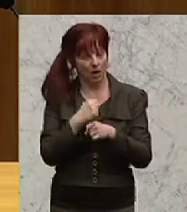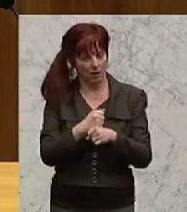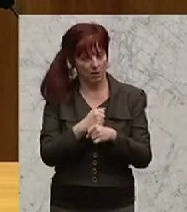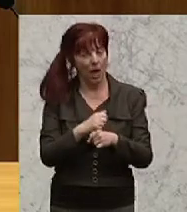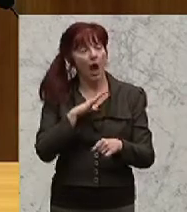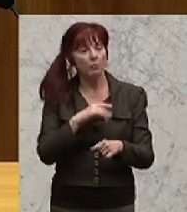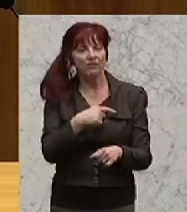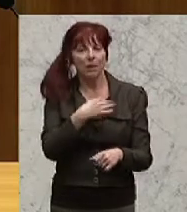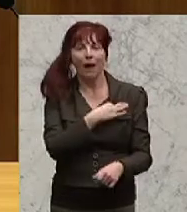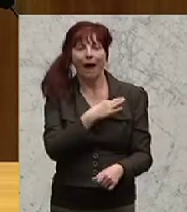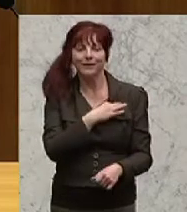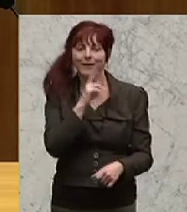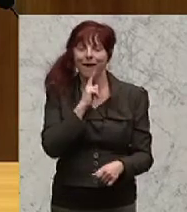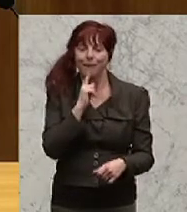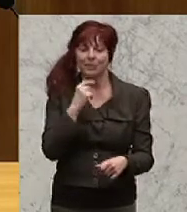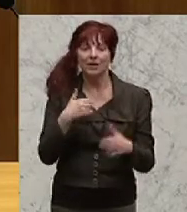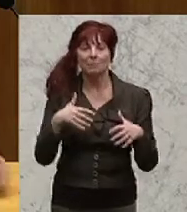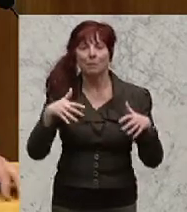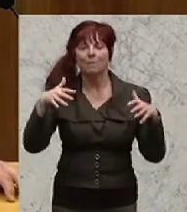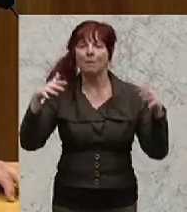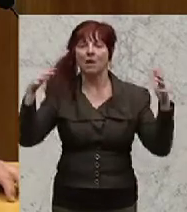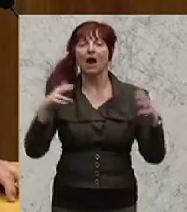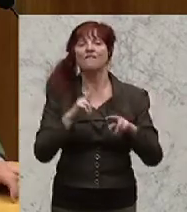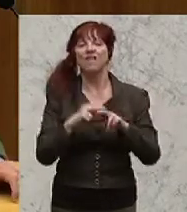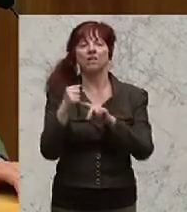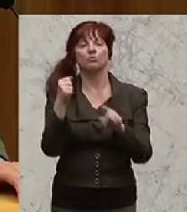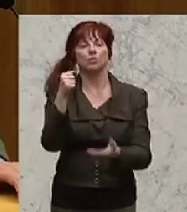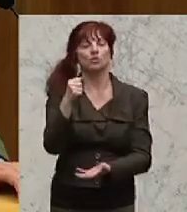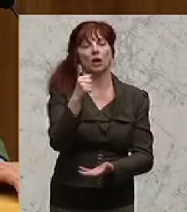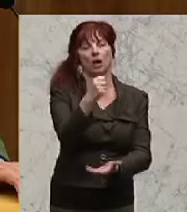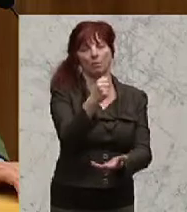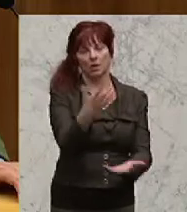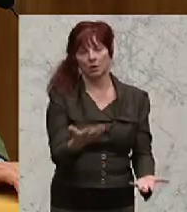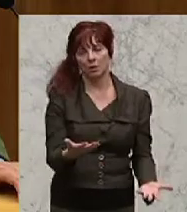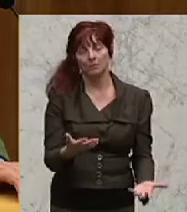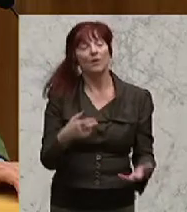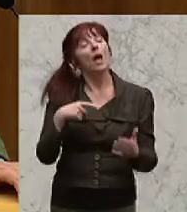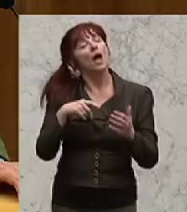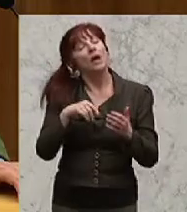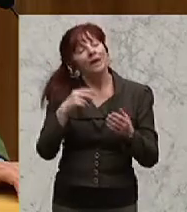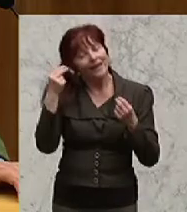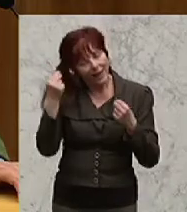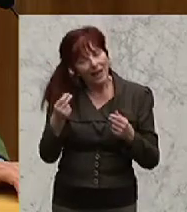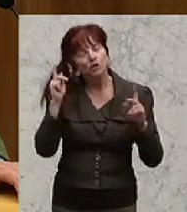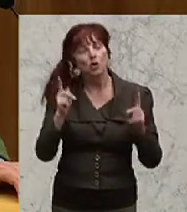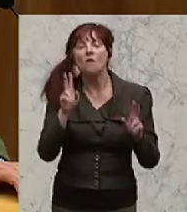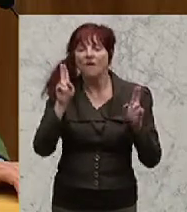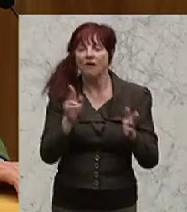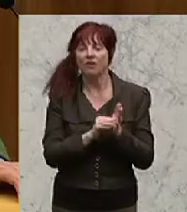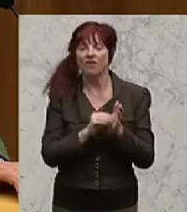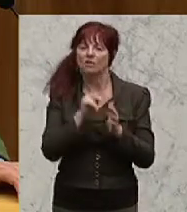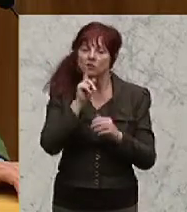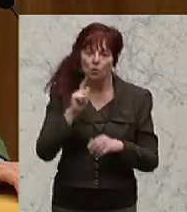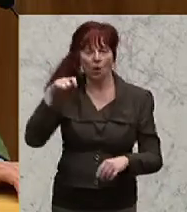dass es unter Umständen ausüfern könnte, wenn hier Mittel sind. Wir wollen, dass die Mittel dafür tatsächlich für den Film konkret eingesetzt werden.